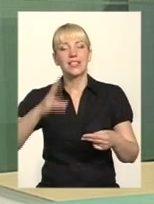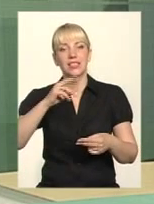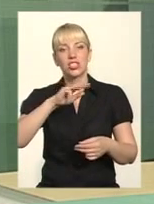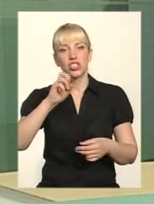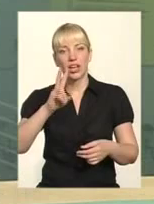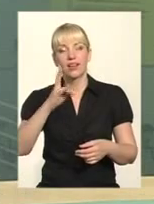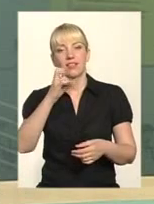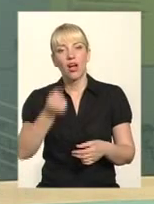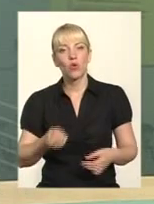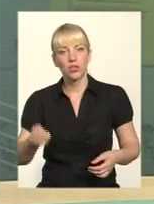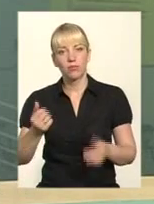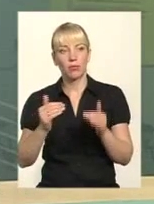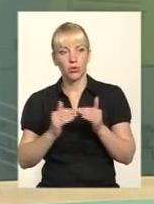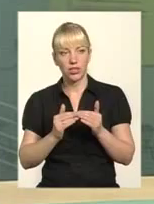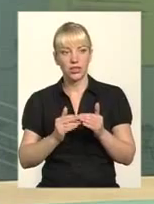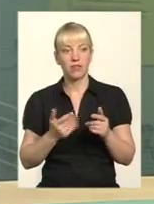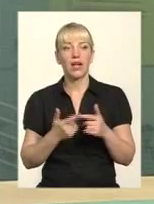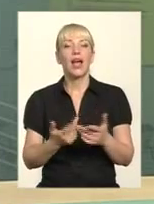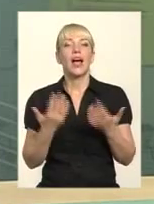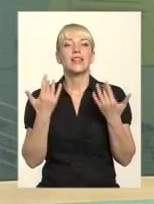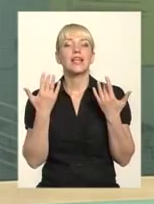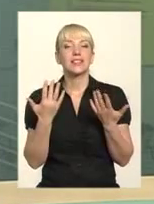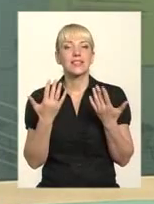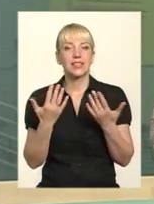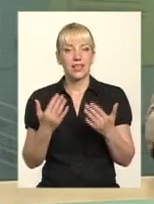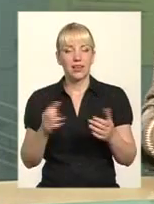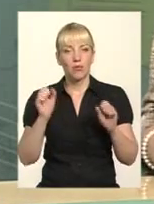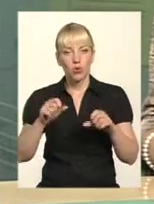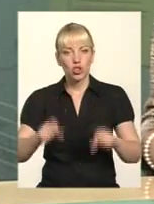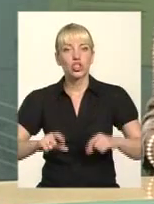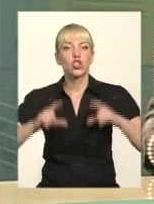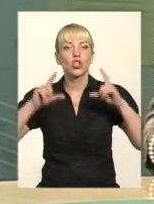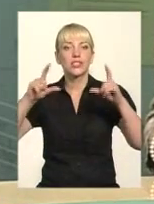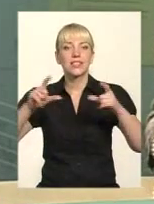Наскільки може зрости тариф, якщо будинок перейде, скажімо,